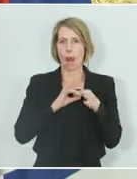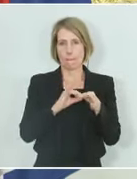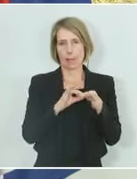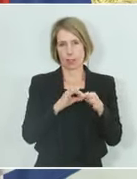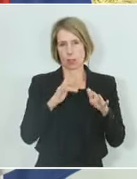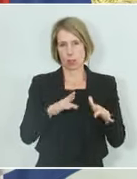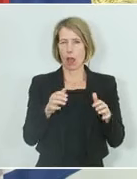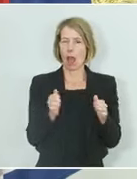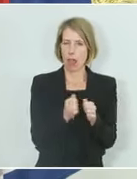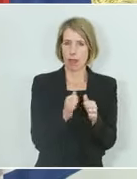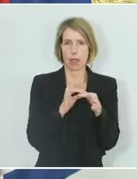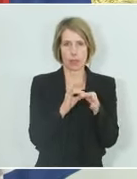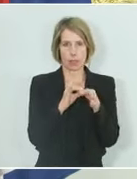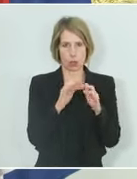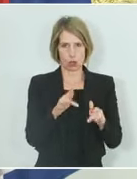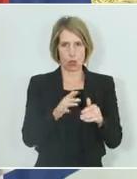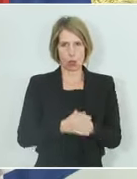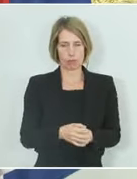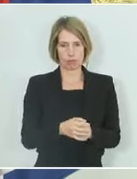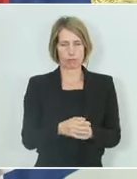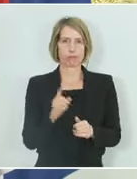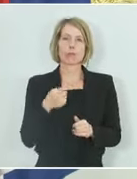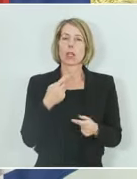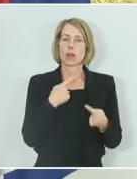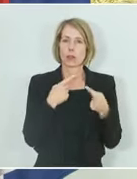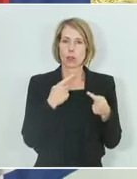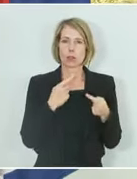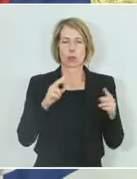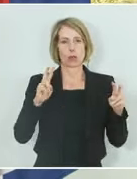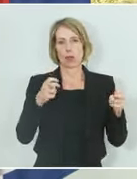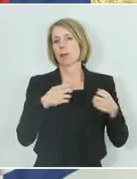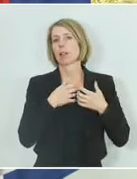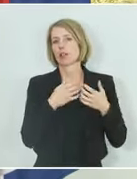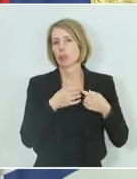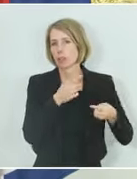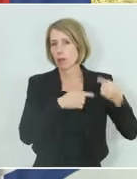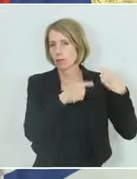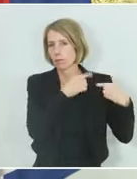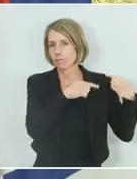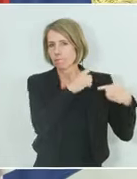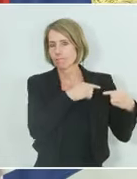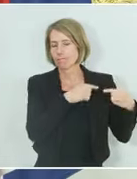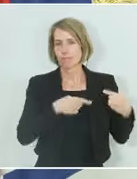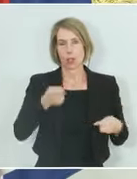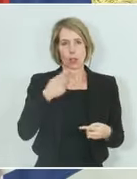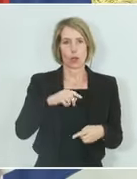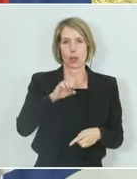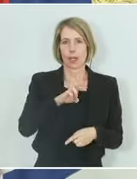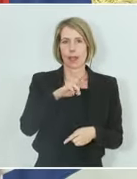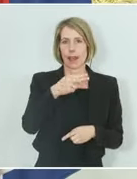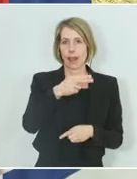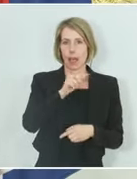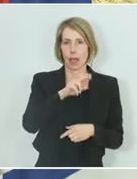Wir haben ein Stück weit über die Geschichte gesprochen. Von Erhard Bussek bis Alois Mock